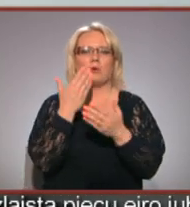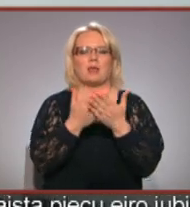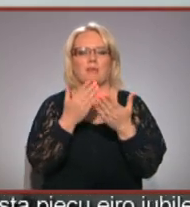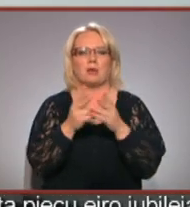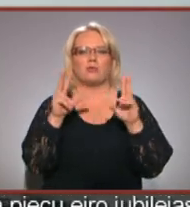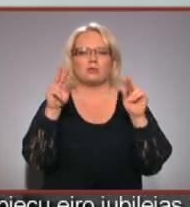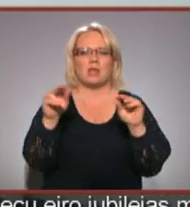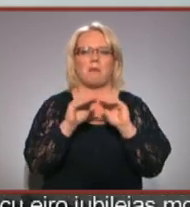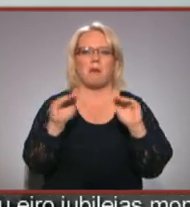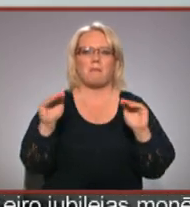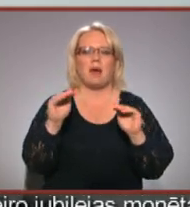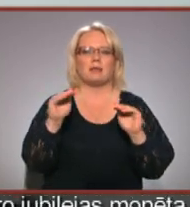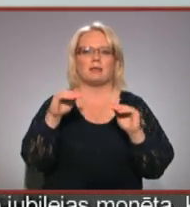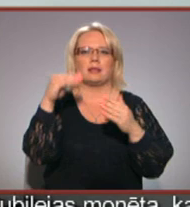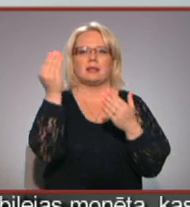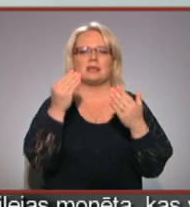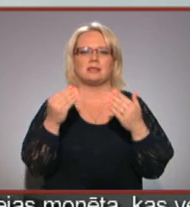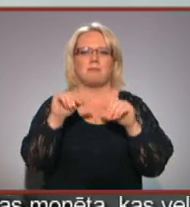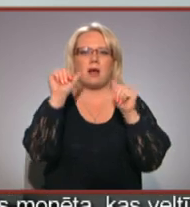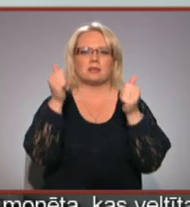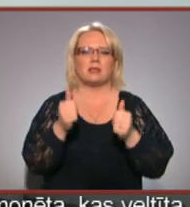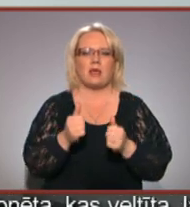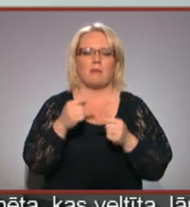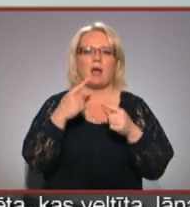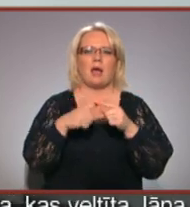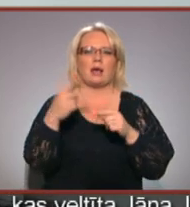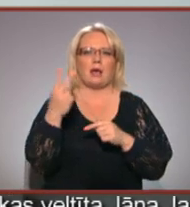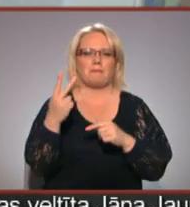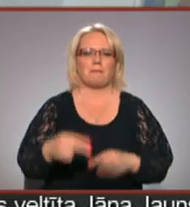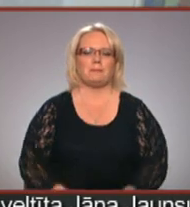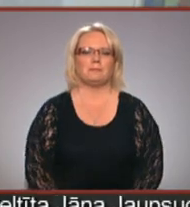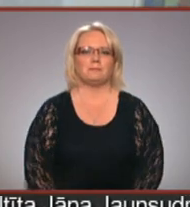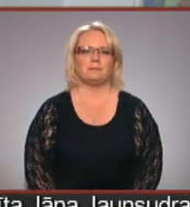pamatgliezniecības mākslasniekam Saņem Kantarovskim un Ellei Krugļanskai.